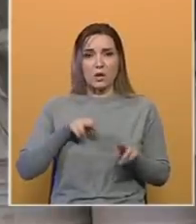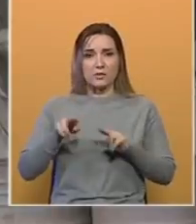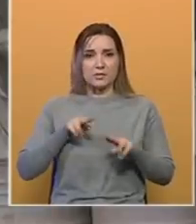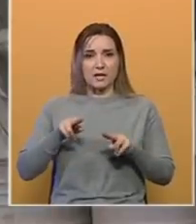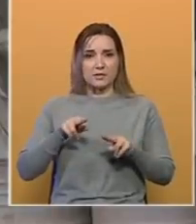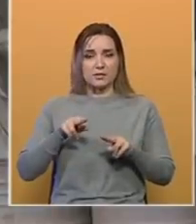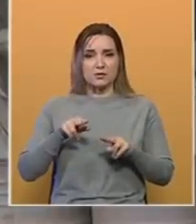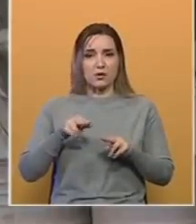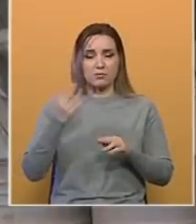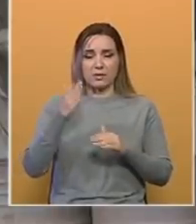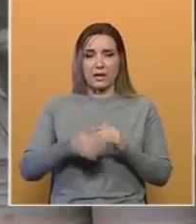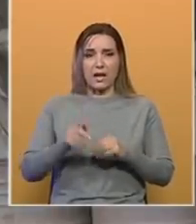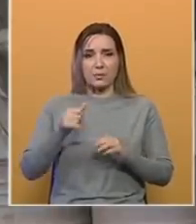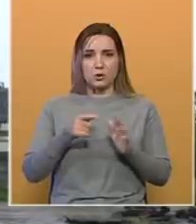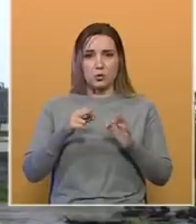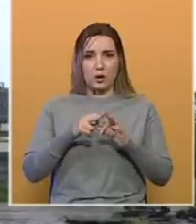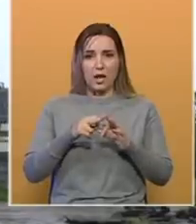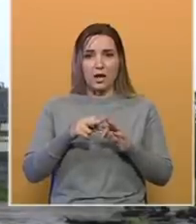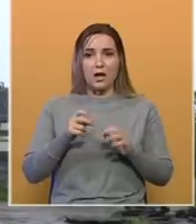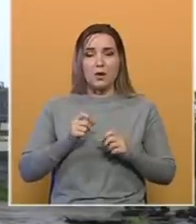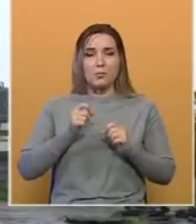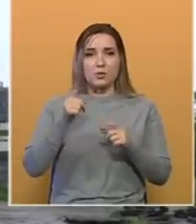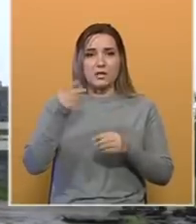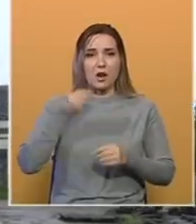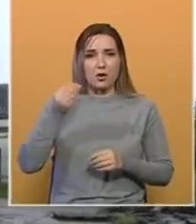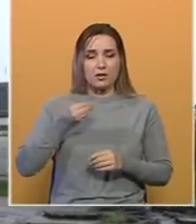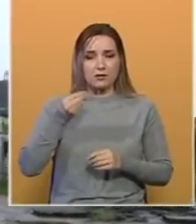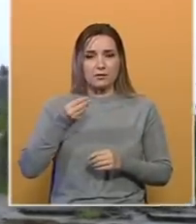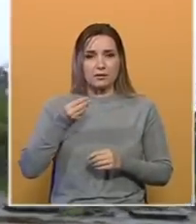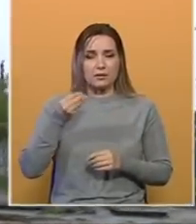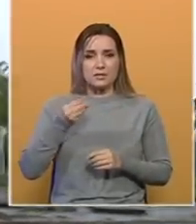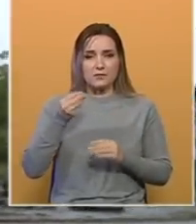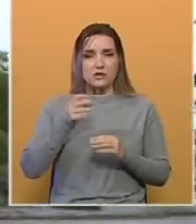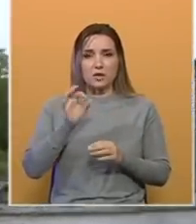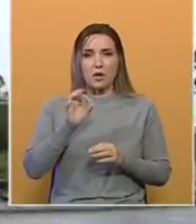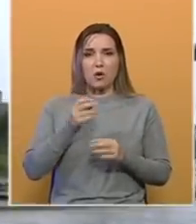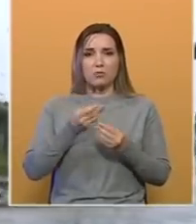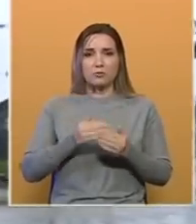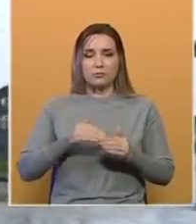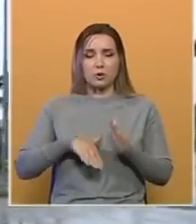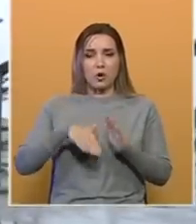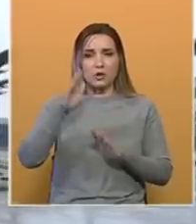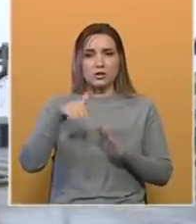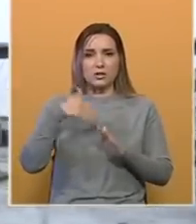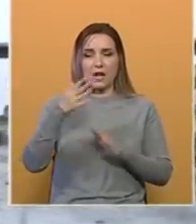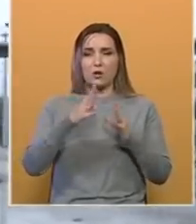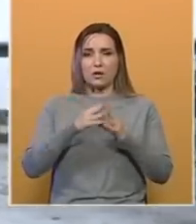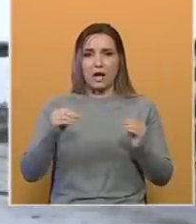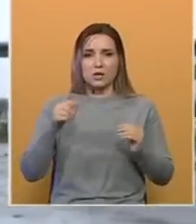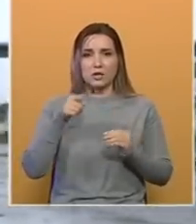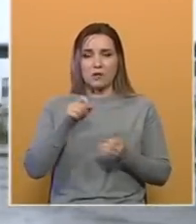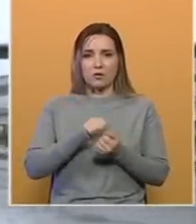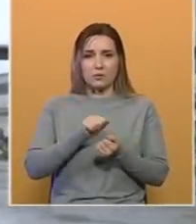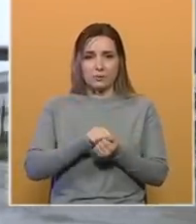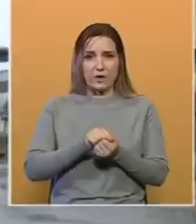okoliša krajem jula ove godine poslalo organike izvještaju o vrsti i količini opasnog otpada za ostalog nakon gašenja proizvodnje u ovoj